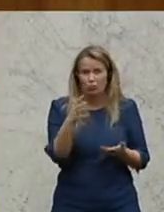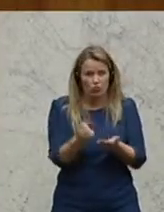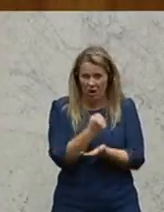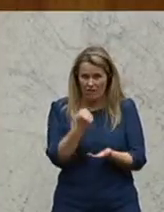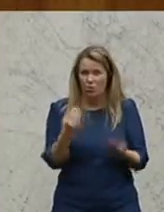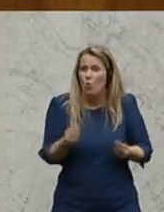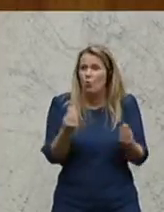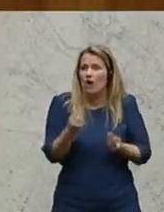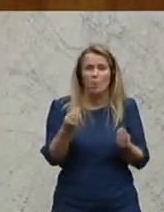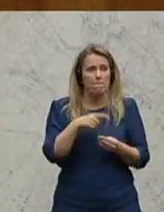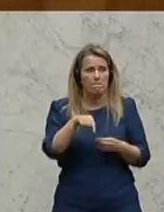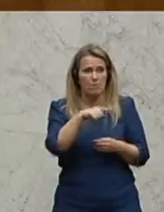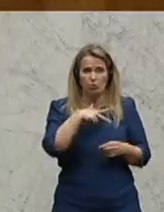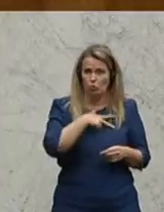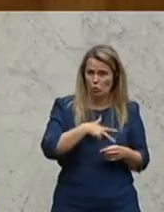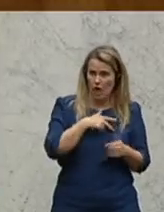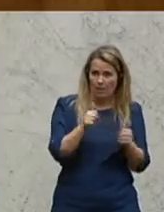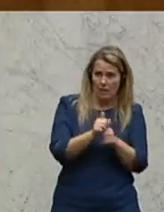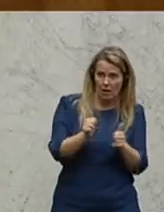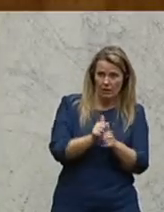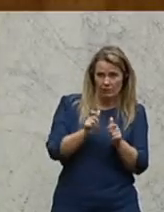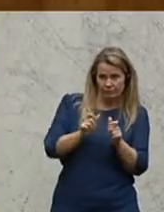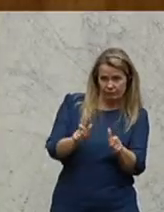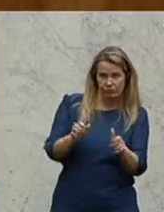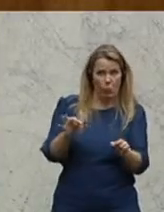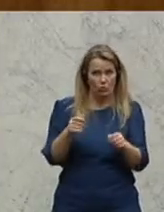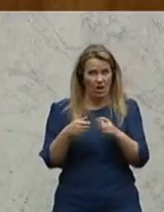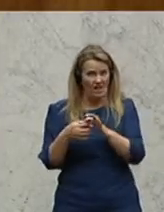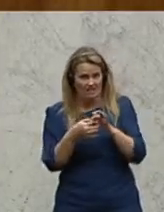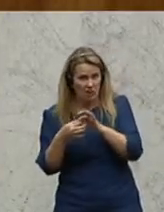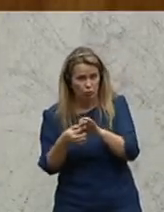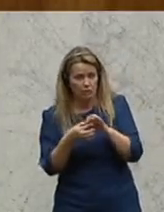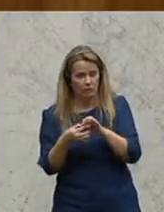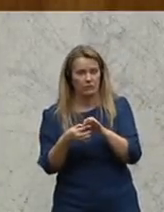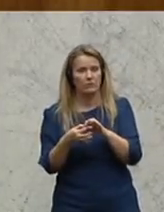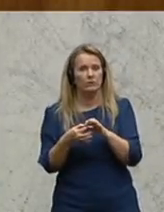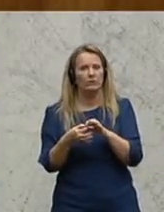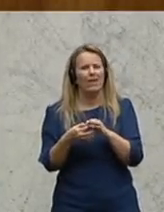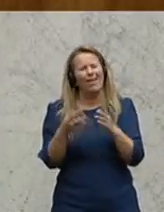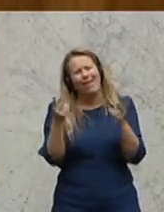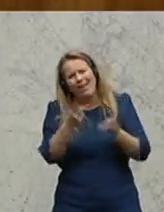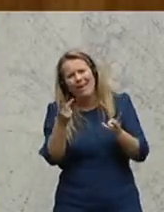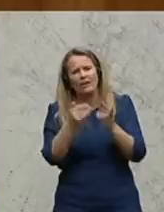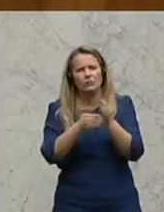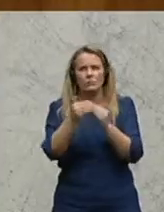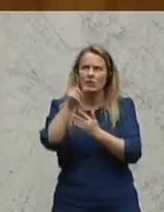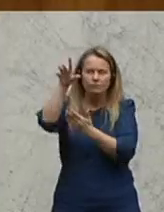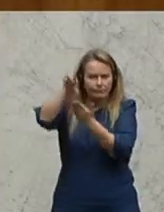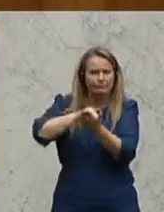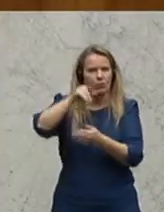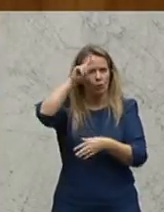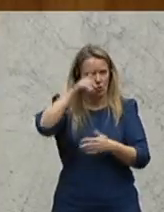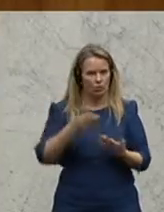Oder warum verhindert es die Sozialpartnerschaft, vielleicht auch die Gewerkschaft, dass wir das ähnliche System wie in Deutschland